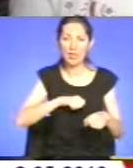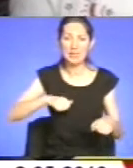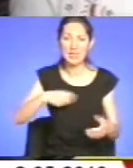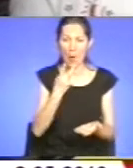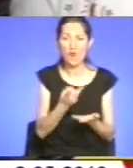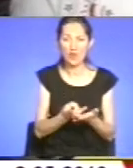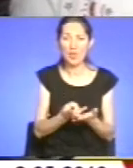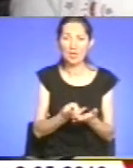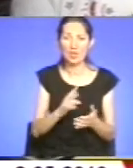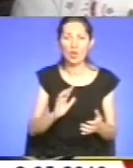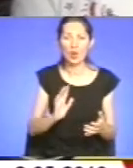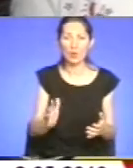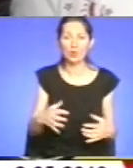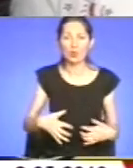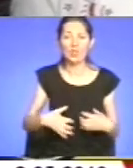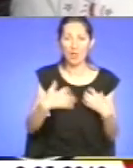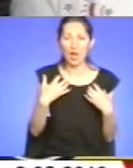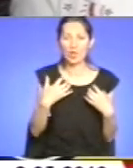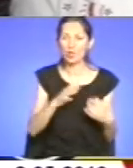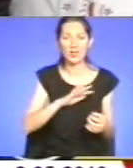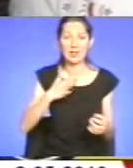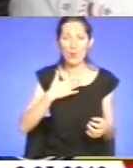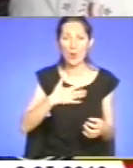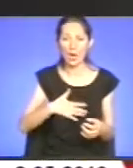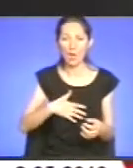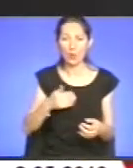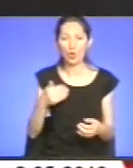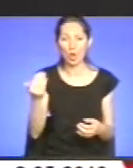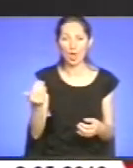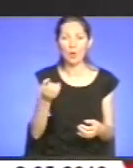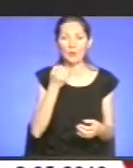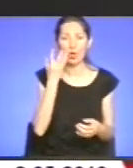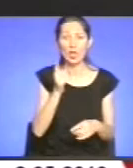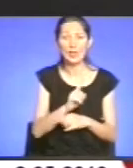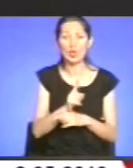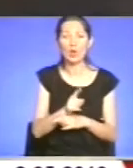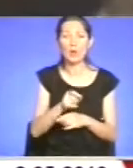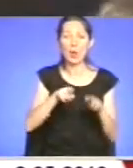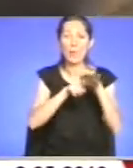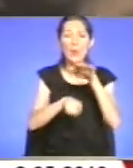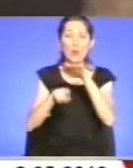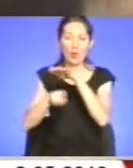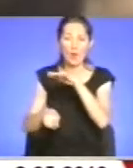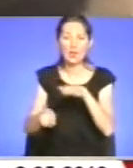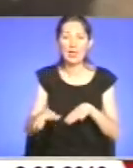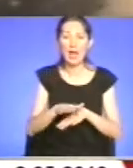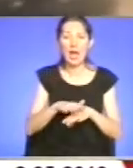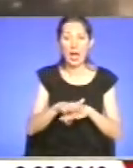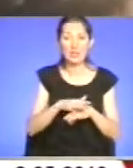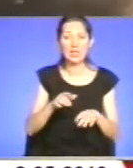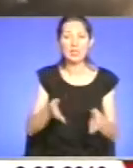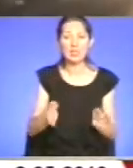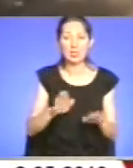навіювали якийсь страх і якусь неприємність до них. Коли Тернопіль бомбардували, із мирного населення у ньому